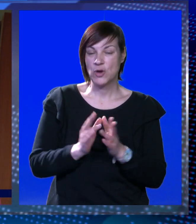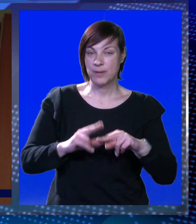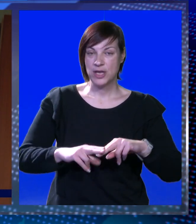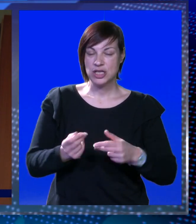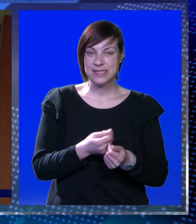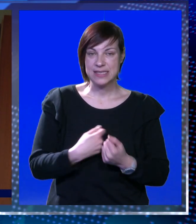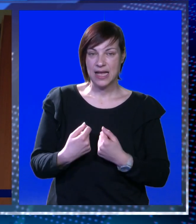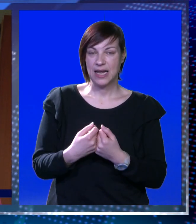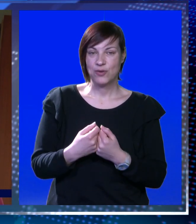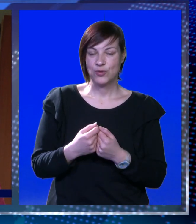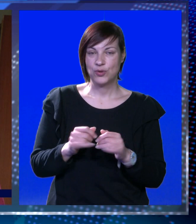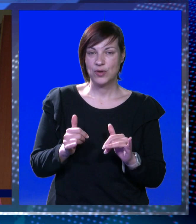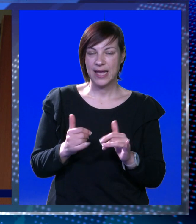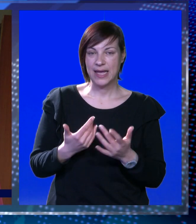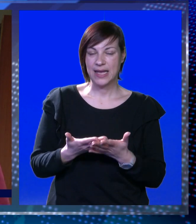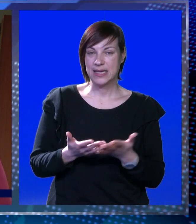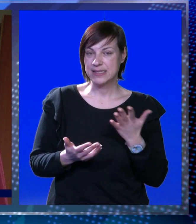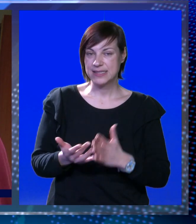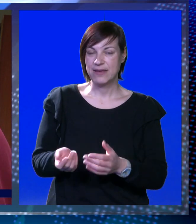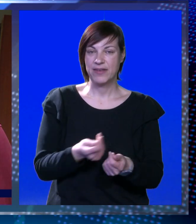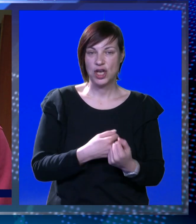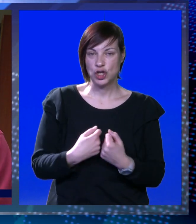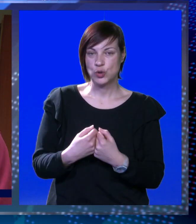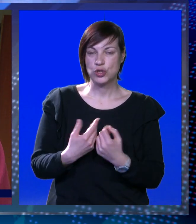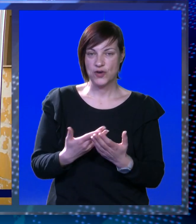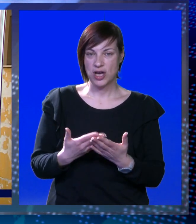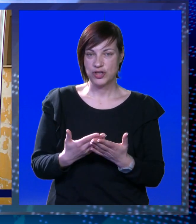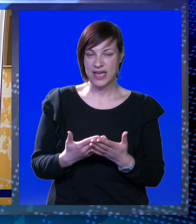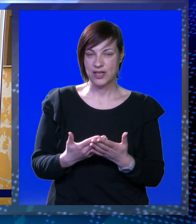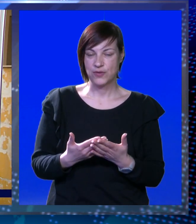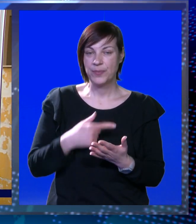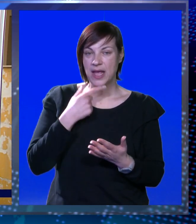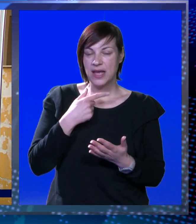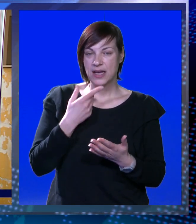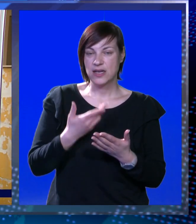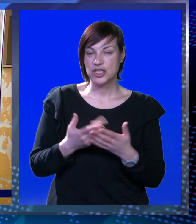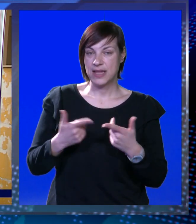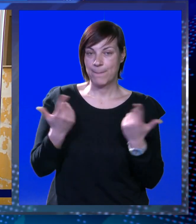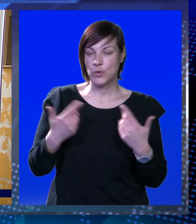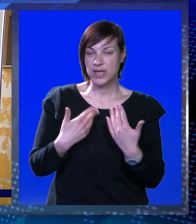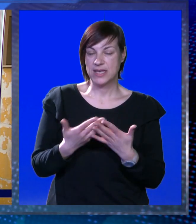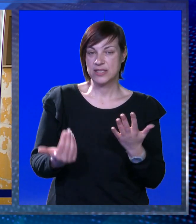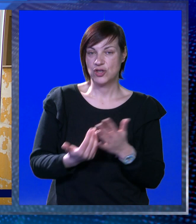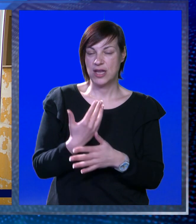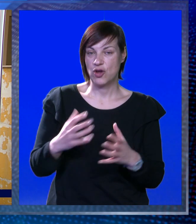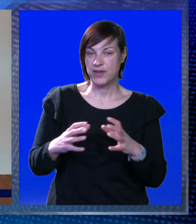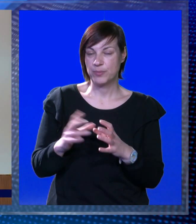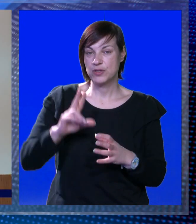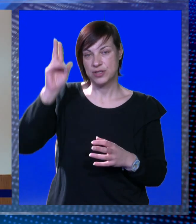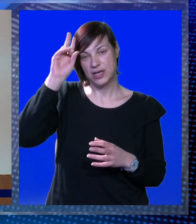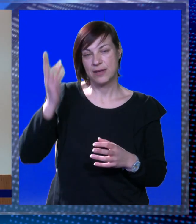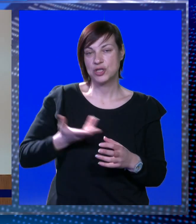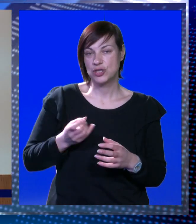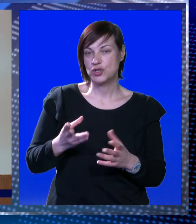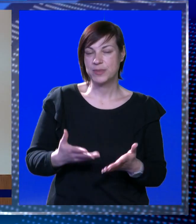molim i ostale udruge i civilno društvo kao tako. Ističe kako mu je jasno da se do novih prostora